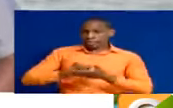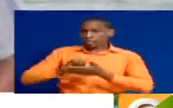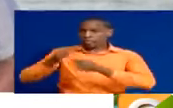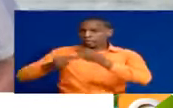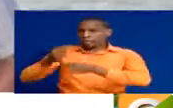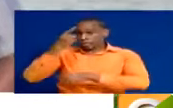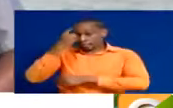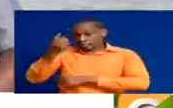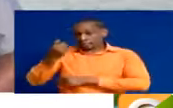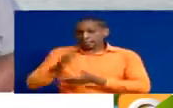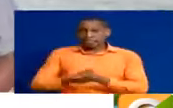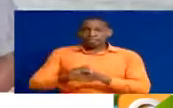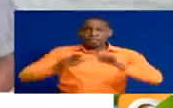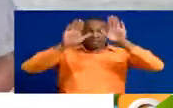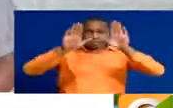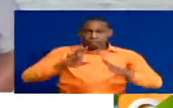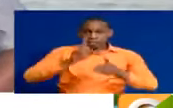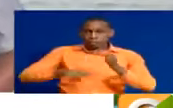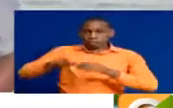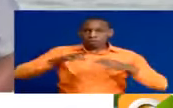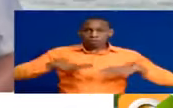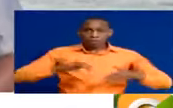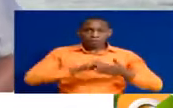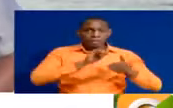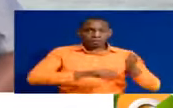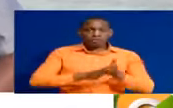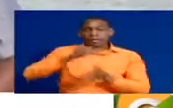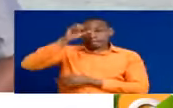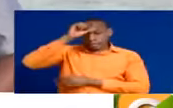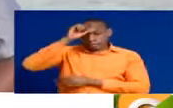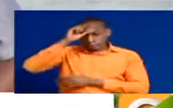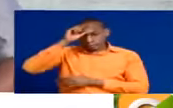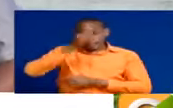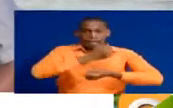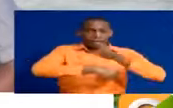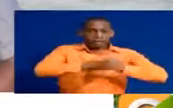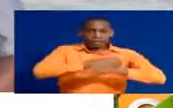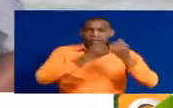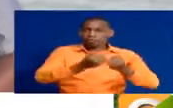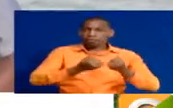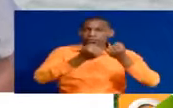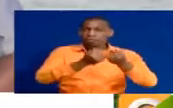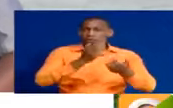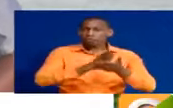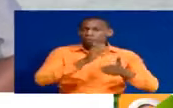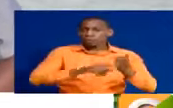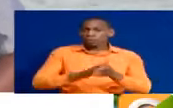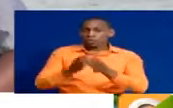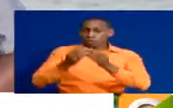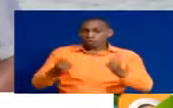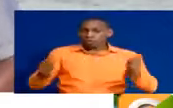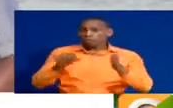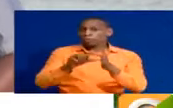Wanaendeleza ndoto zao. Chamuhimu kwa wenyeji. Ikiwa ni kwa serikali kuchukua hatu wa thabiti. Kwa kikisha kuwa